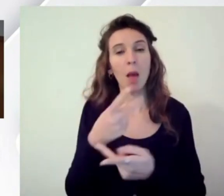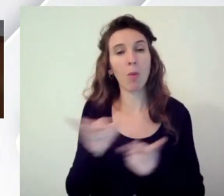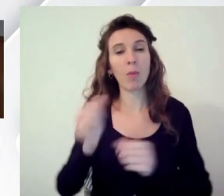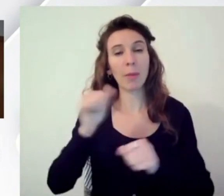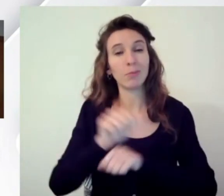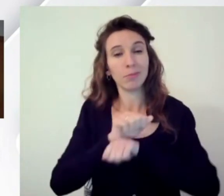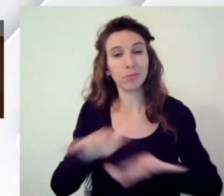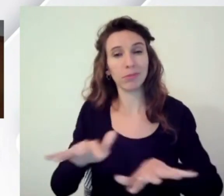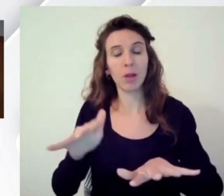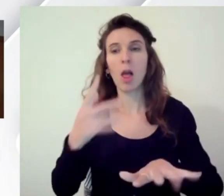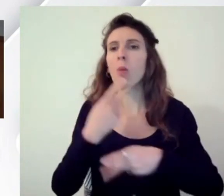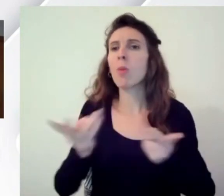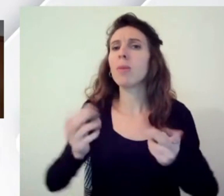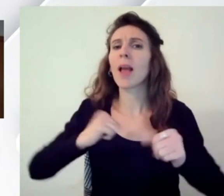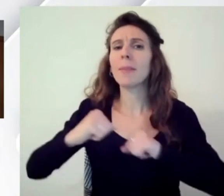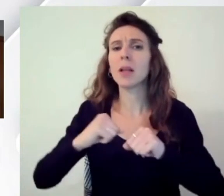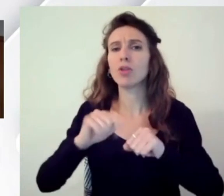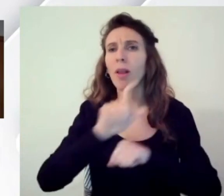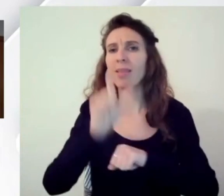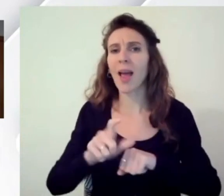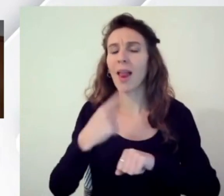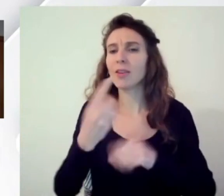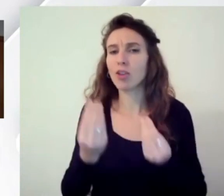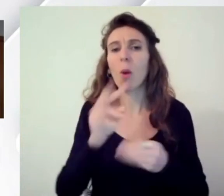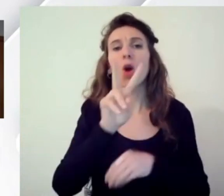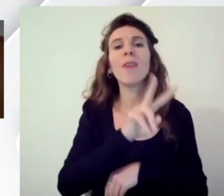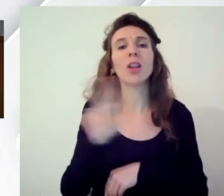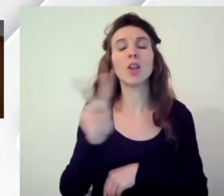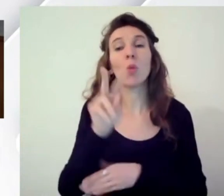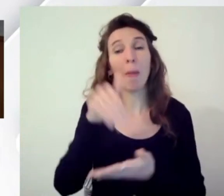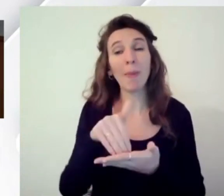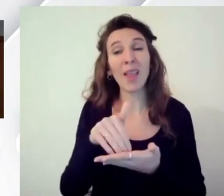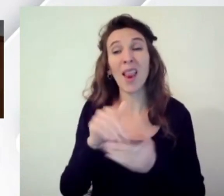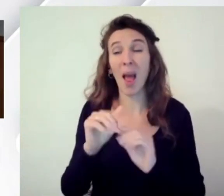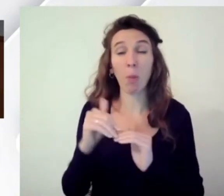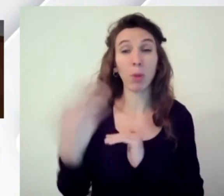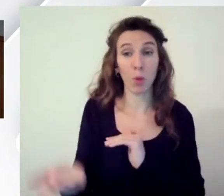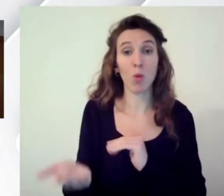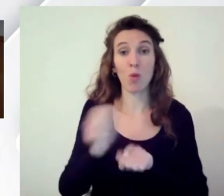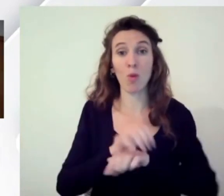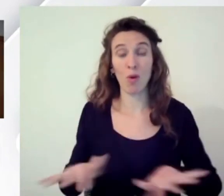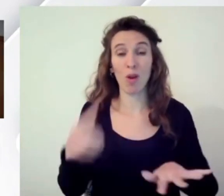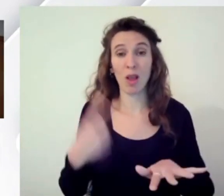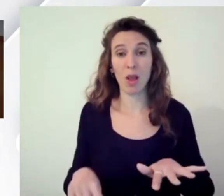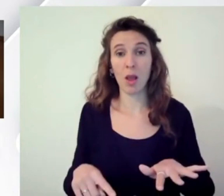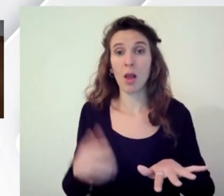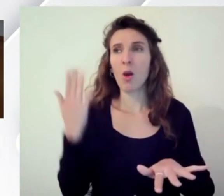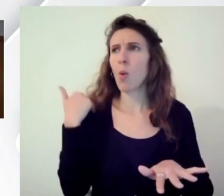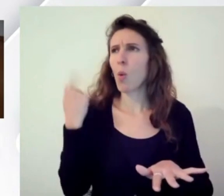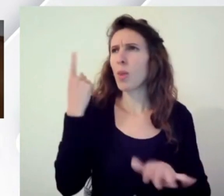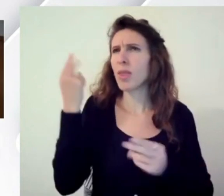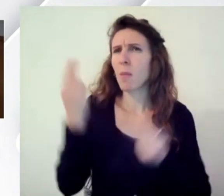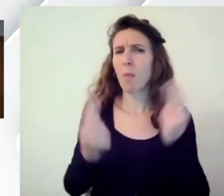platea quando diciamo pubblica amministrazione in Italia parliamo di 22.000 e passa enti l'ultima stima diceva con 100.000 e